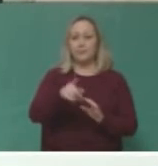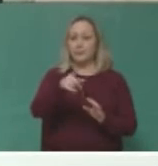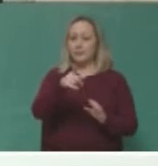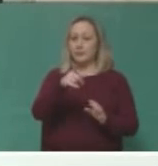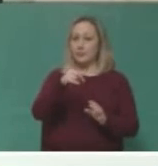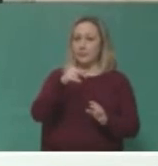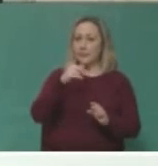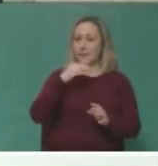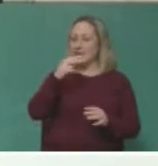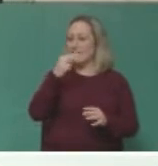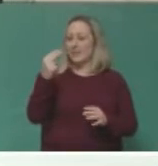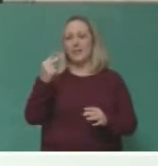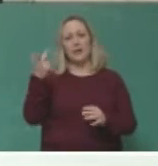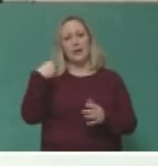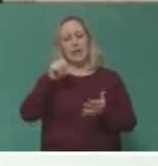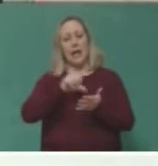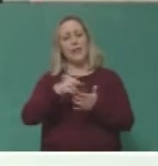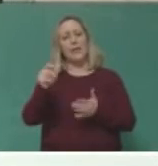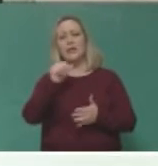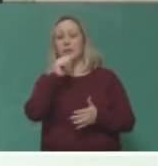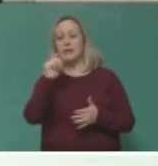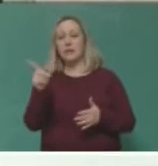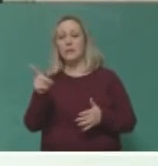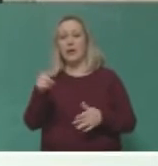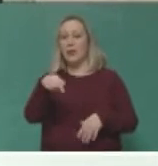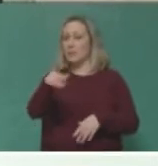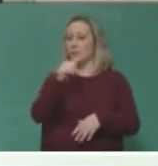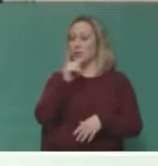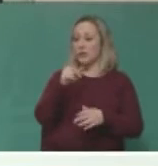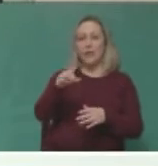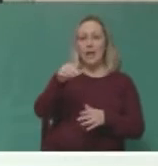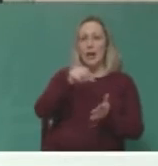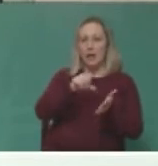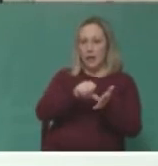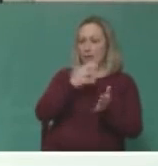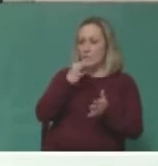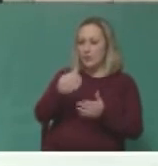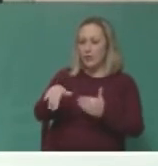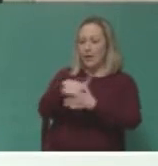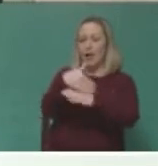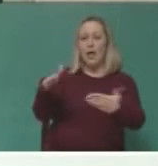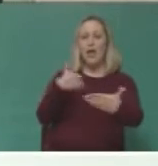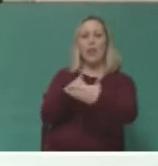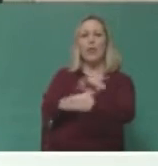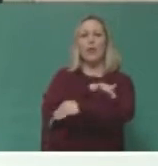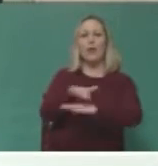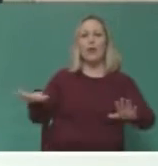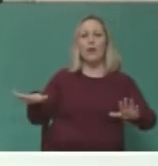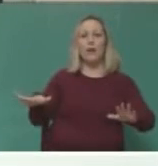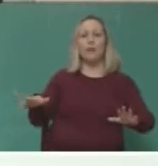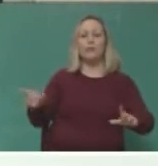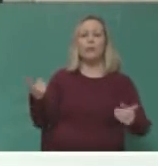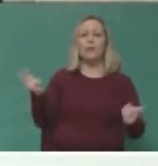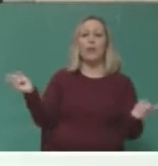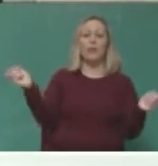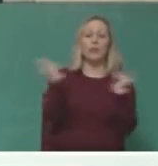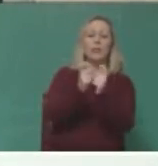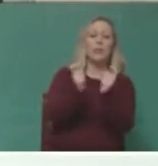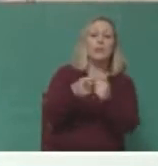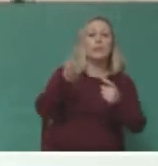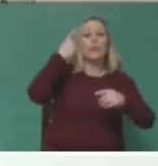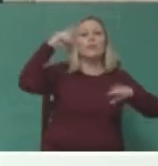Εκεί στην Αθήνα τους είπατε μέχρι εδώ θα πάτε, δεν θα πάτε παρακάτω. Τώρα τι θα γίνει, θα πλακωθούν, δεν θα πλακωθούν, δεν ξέρω.